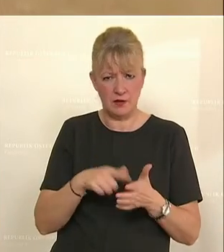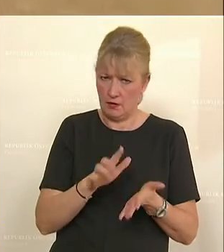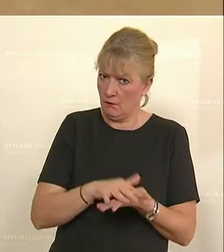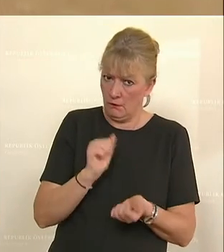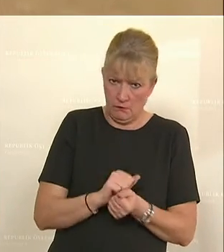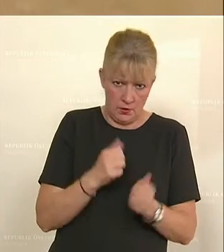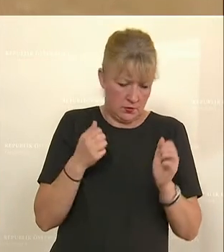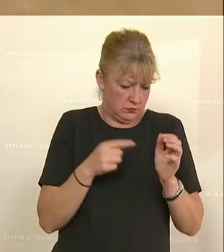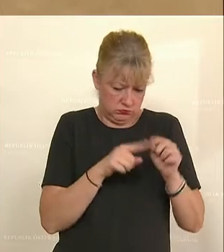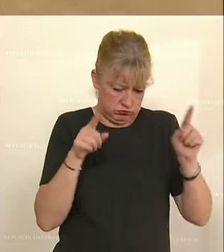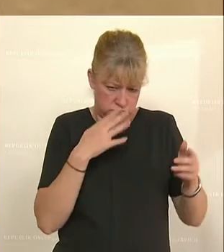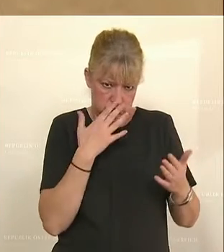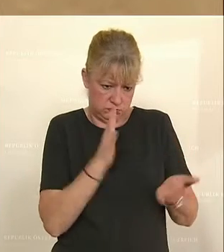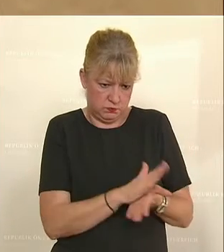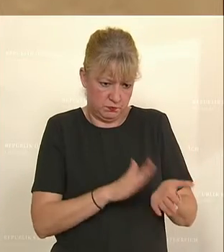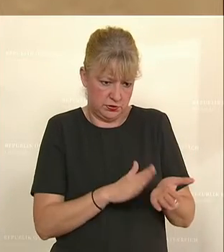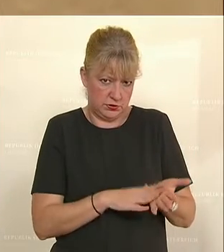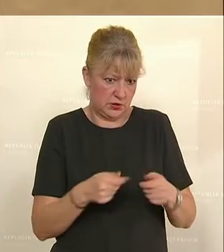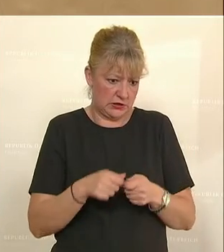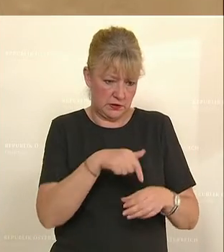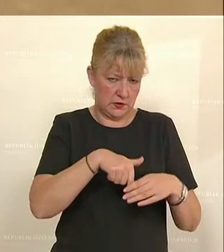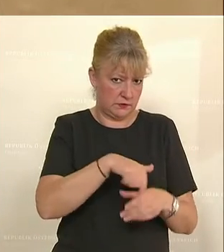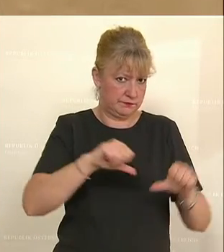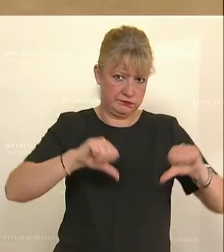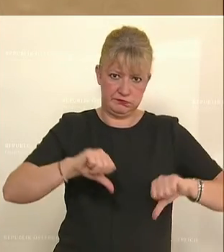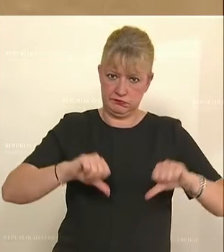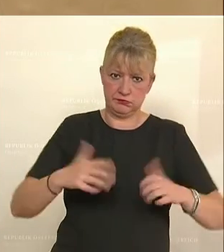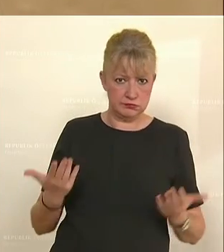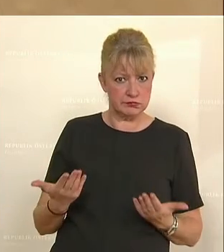Zeugnis über diese Gesellschaft ausgestellt wurde.